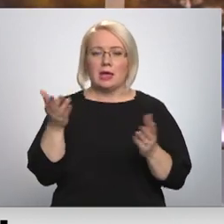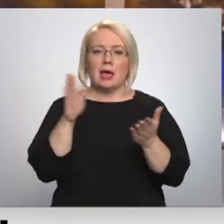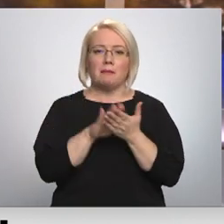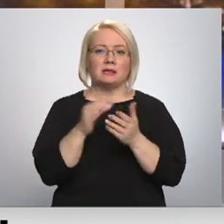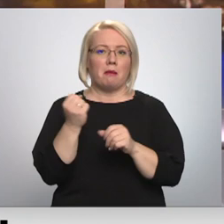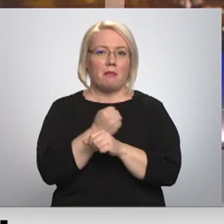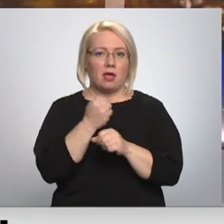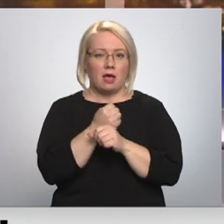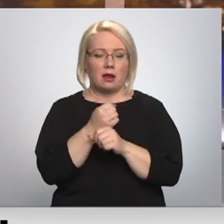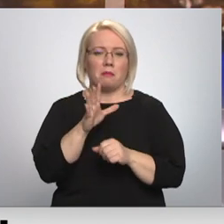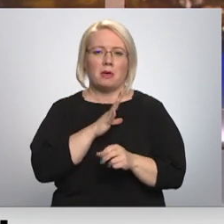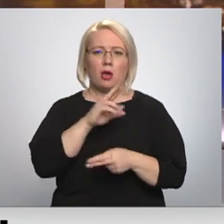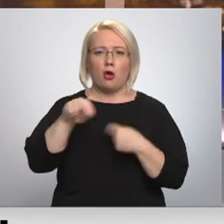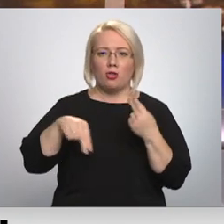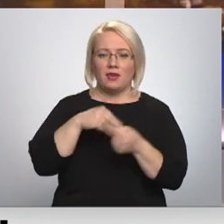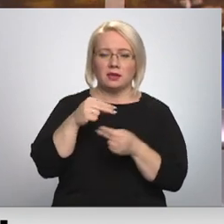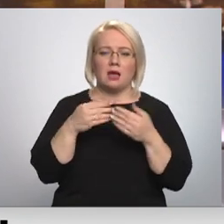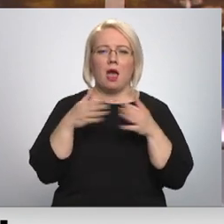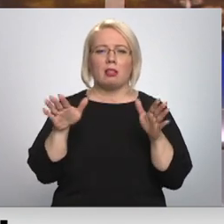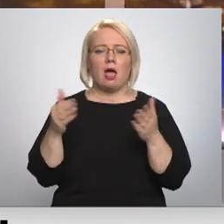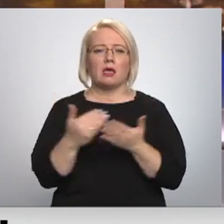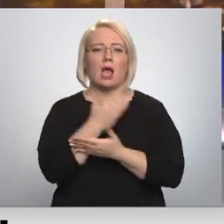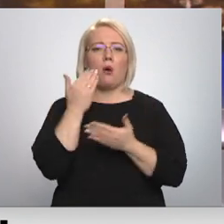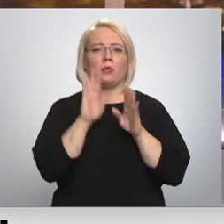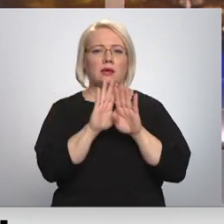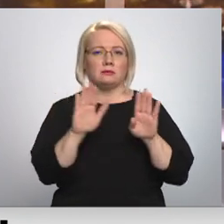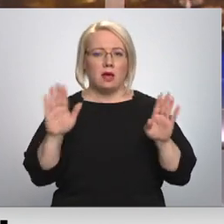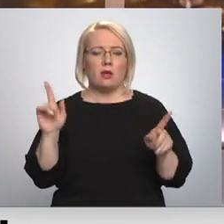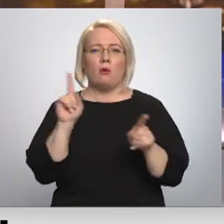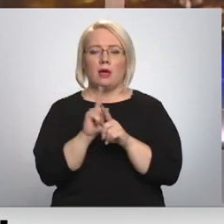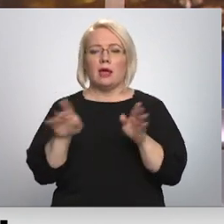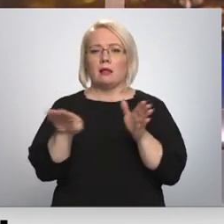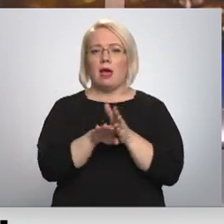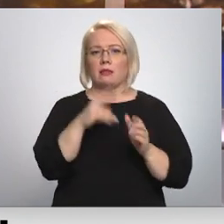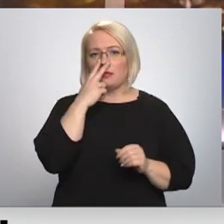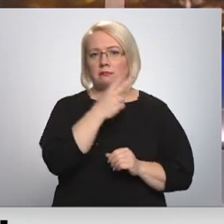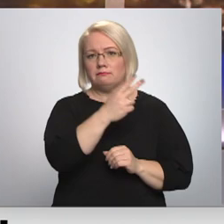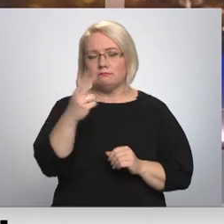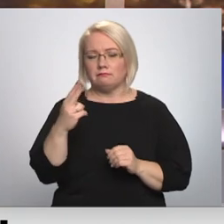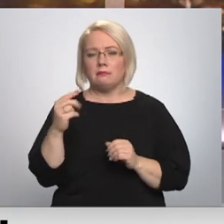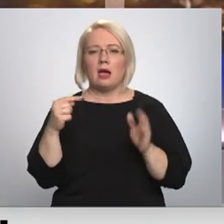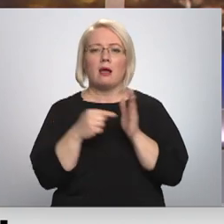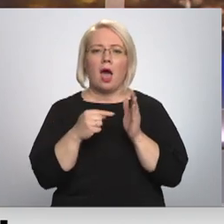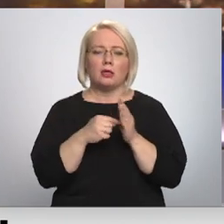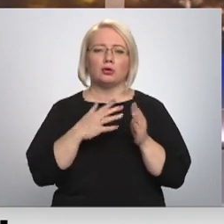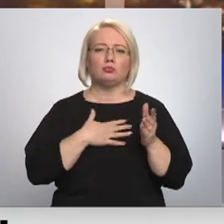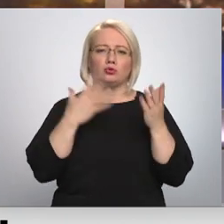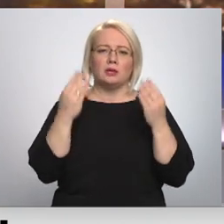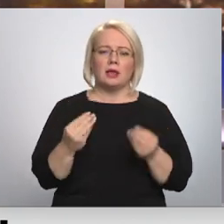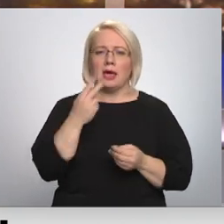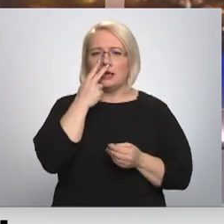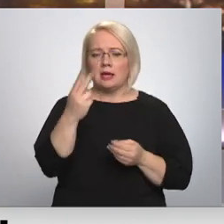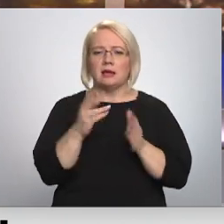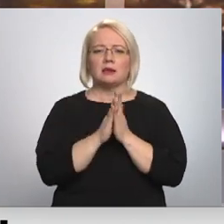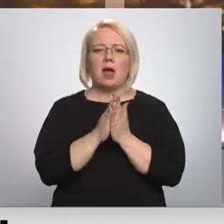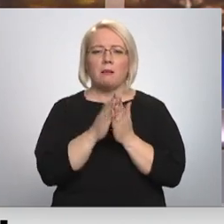aizvadīta konference, atklāta jauna ekspozīcija un ir iespēja arī klātienai redzēt, kādas mūsdienās izskatās romānā